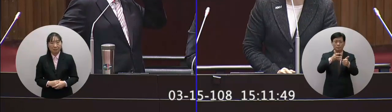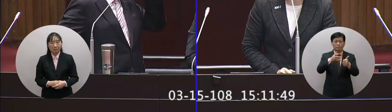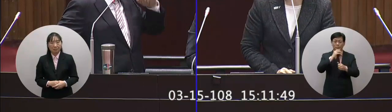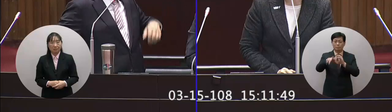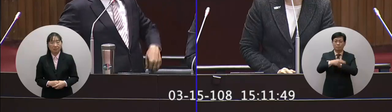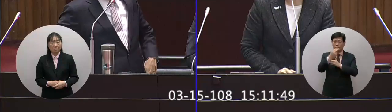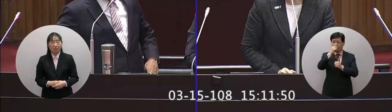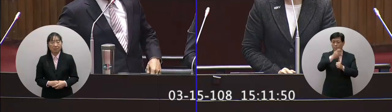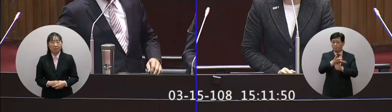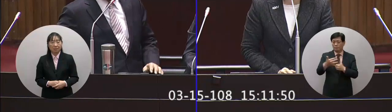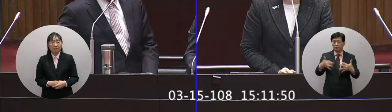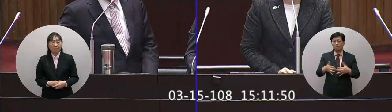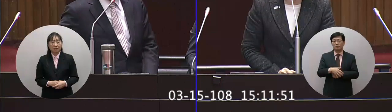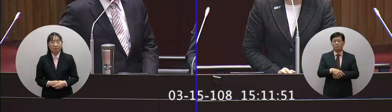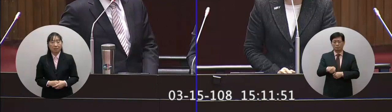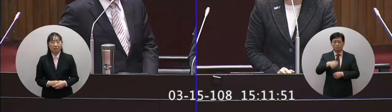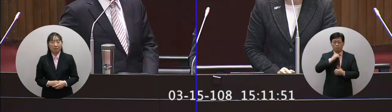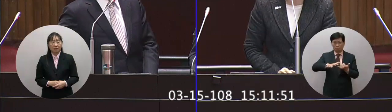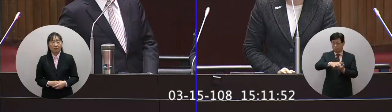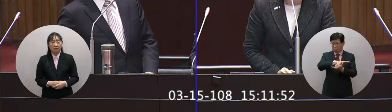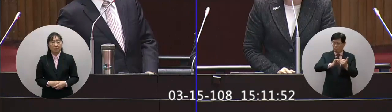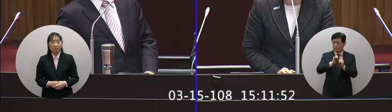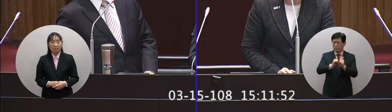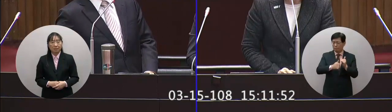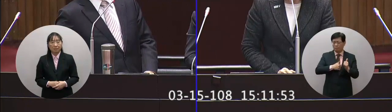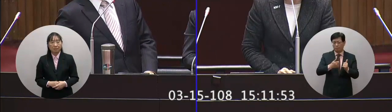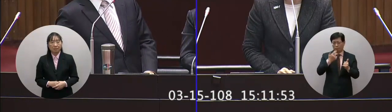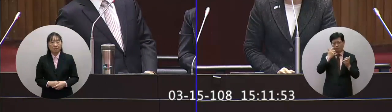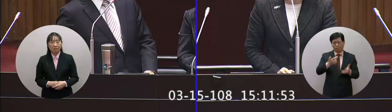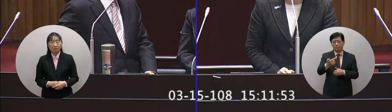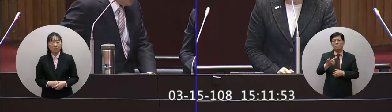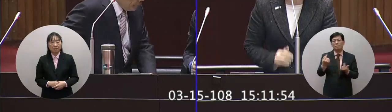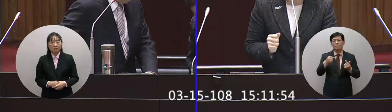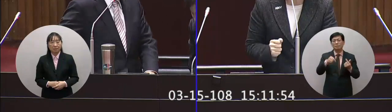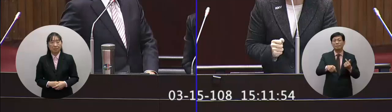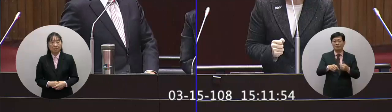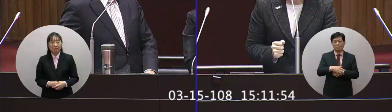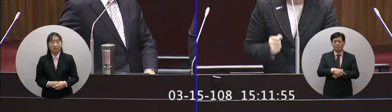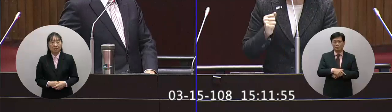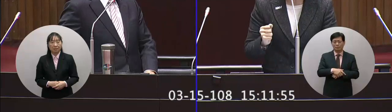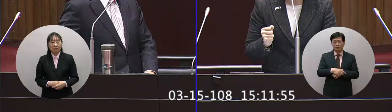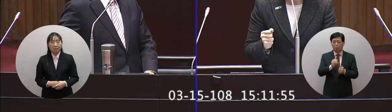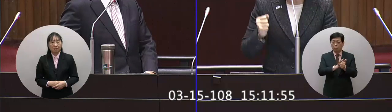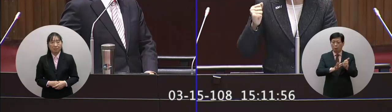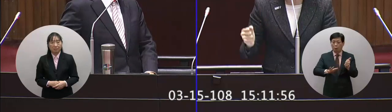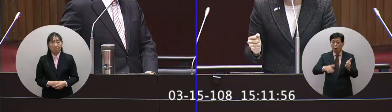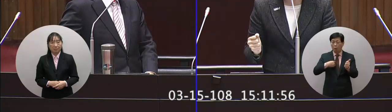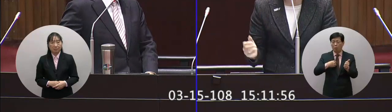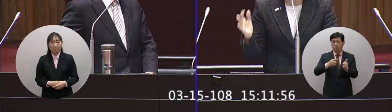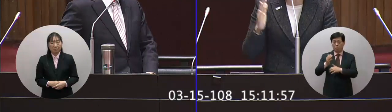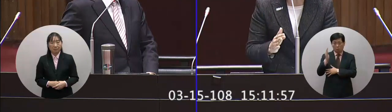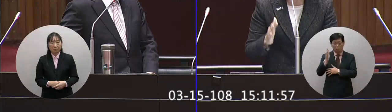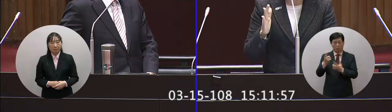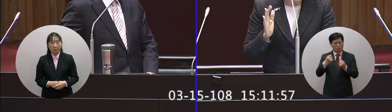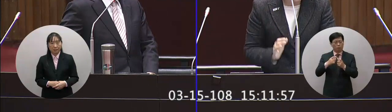就是空污的問題空污是台灣所有民眾最關心的尤其這個就是這股力量的反應那我們的